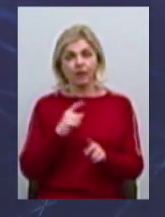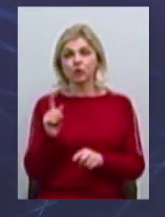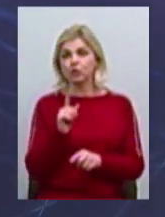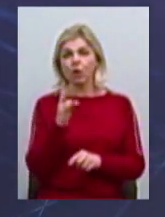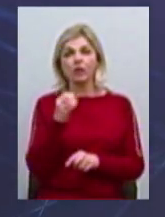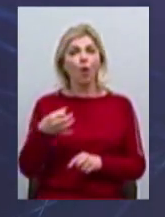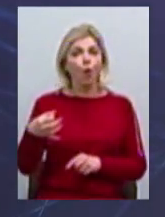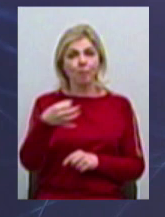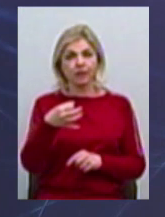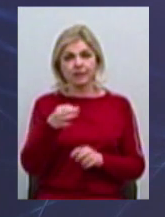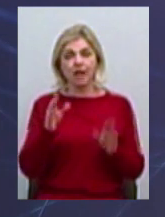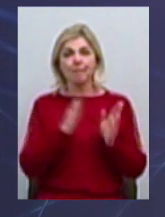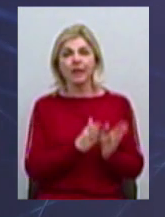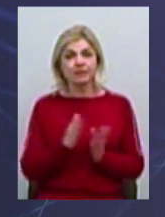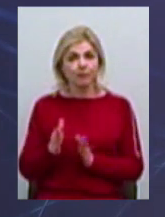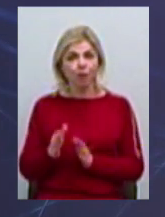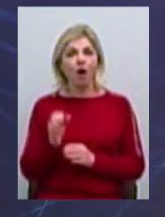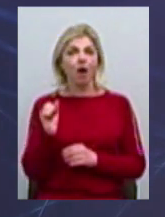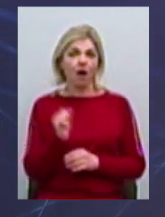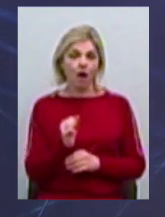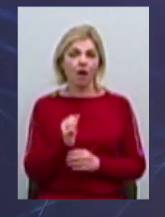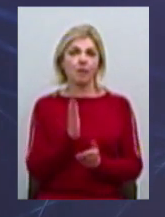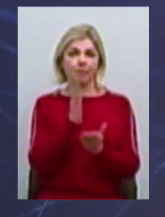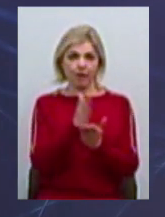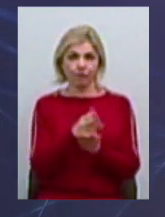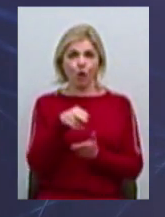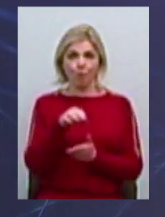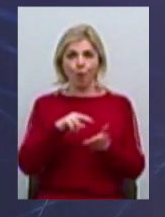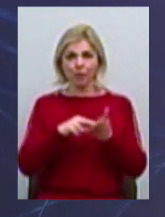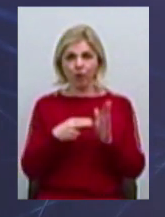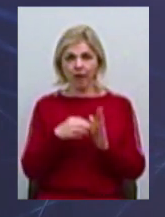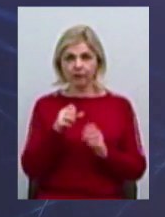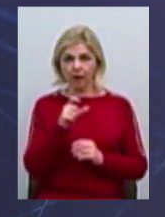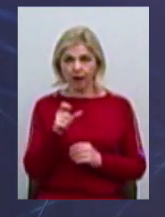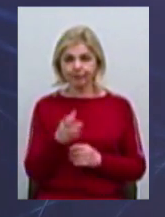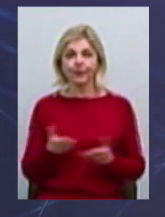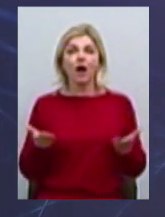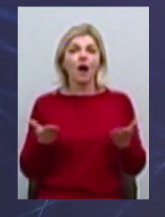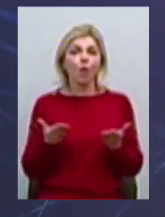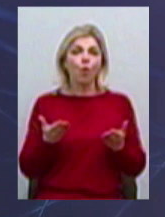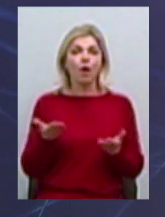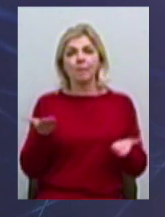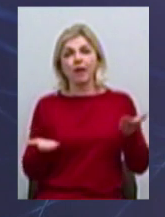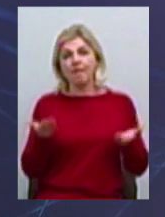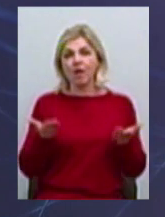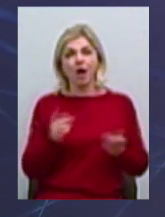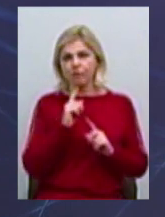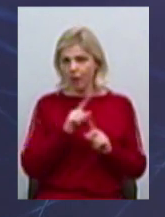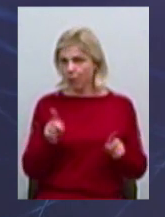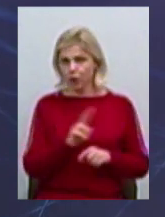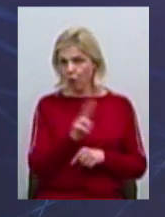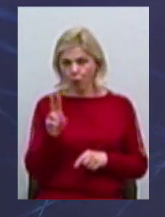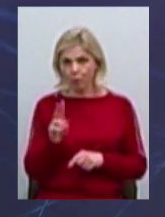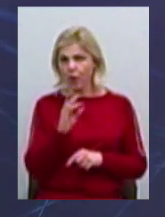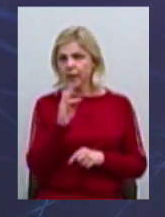обласному принципу буде розподіл, а безпосередньо по проєктах. Якоїсь переваги не буде нікому, жодному регіону?